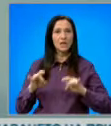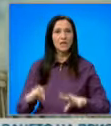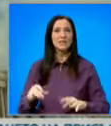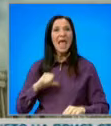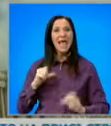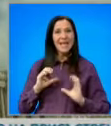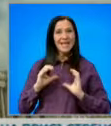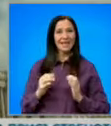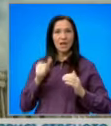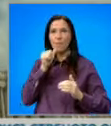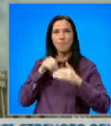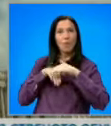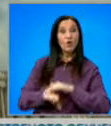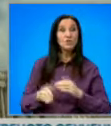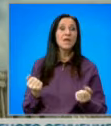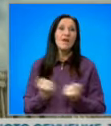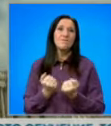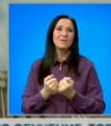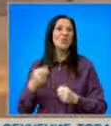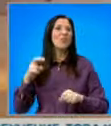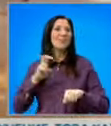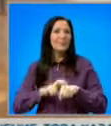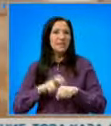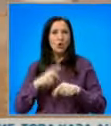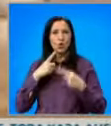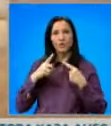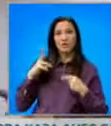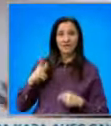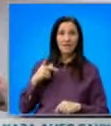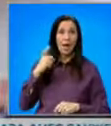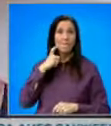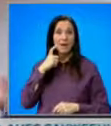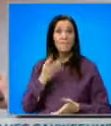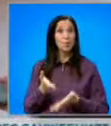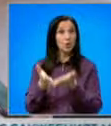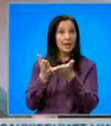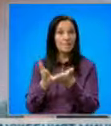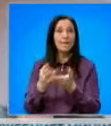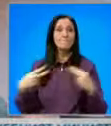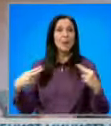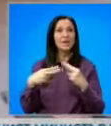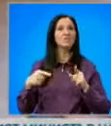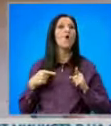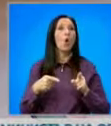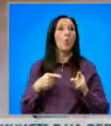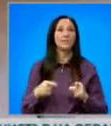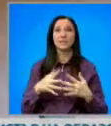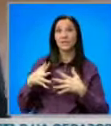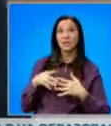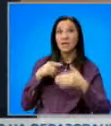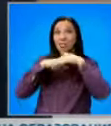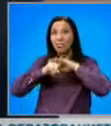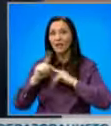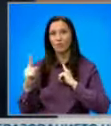подводници вместо дизеловите договорени с Франция. Берлин подкрепи Париж в упреците към Съединените щати за тайната договорка.